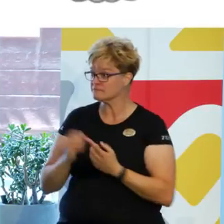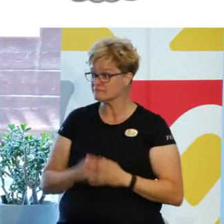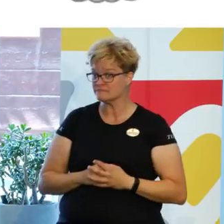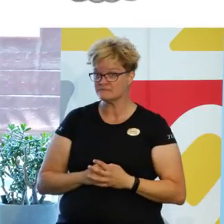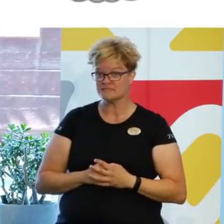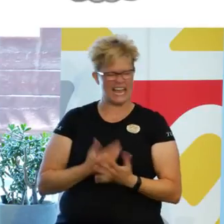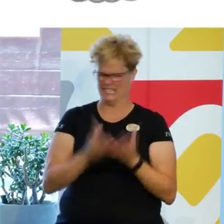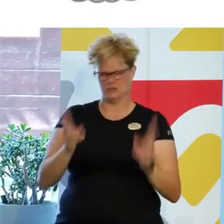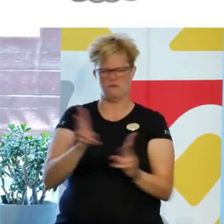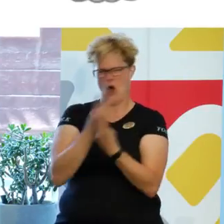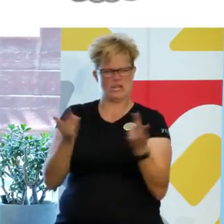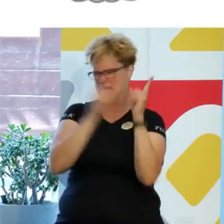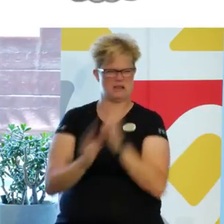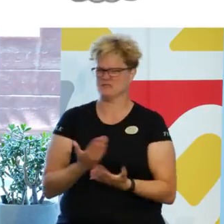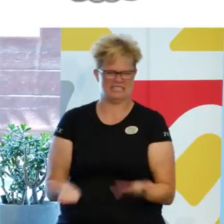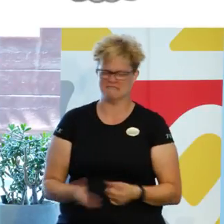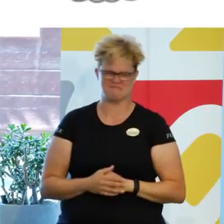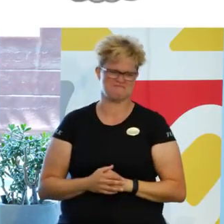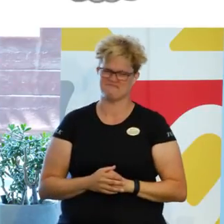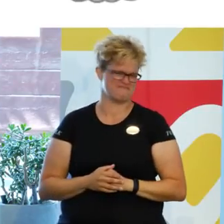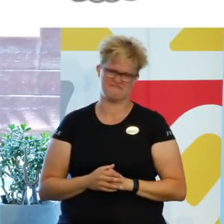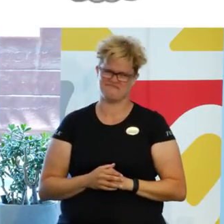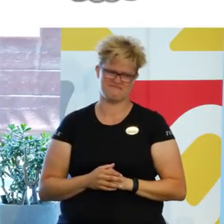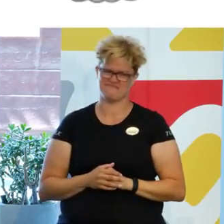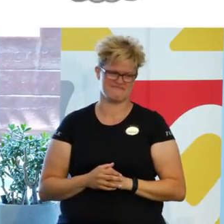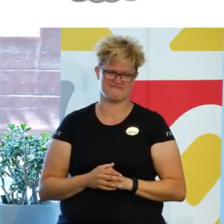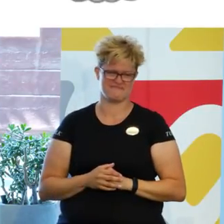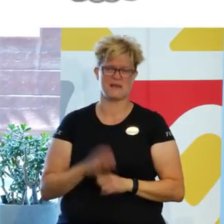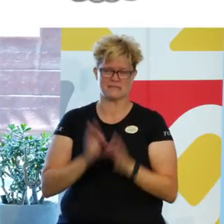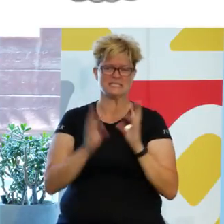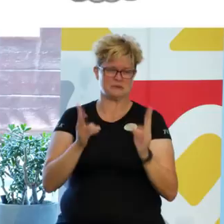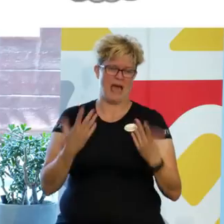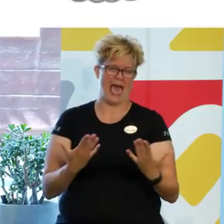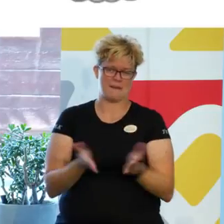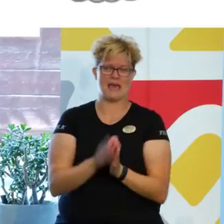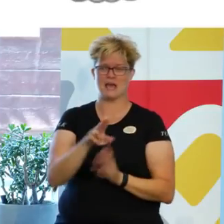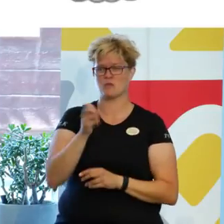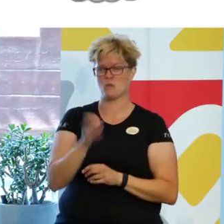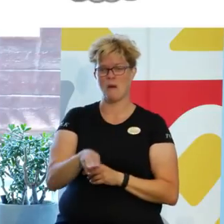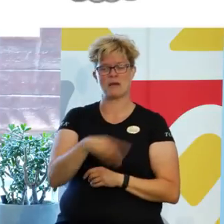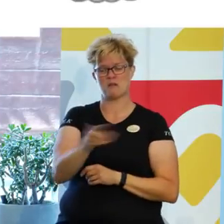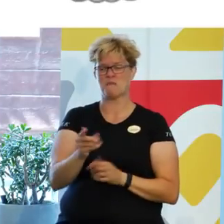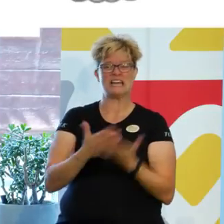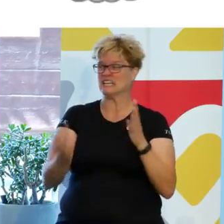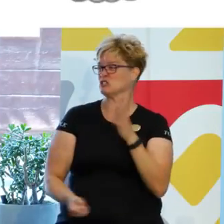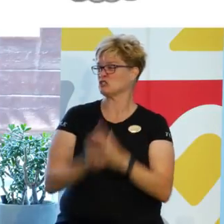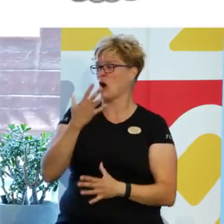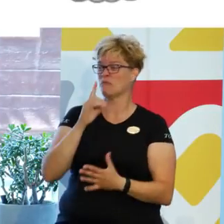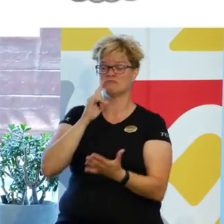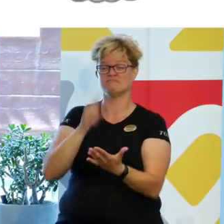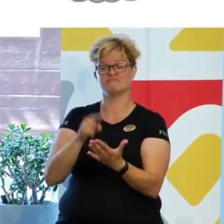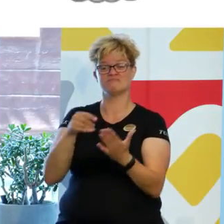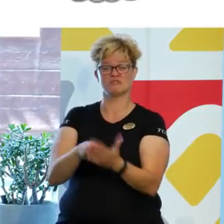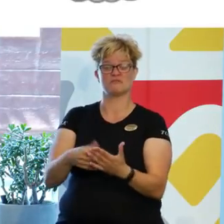De är inte så vanliga. Nej. Och det är ju precis så det är med normer. Att normer är liksom inte skapade för